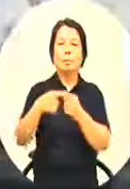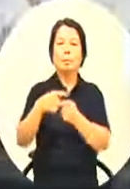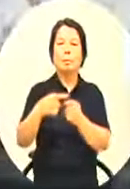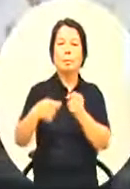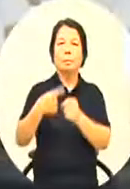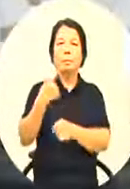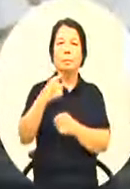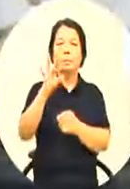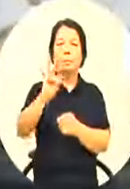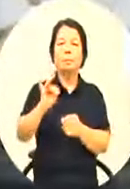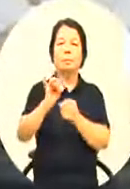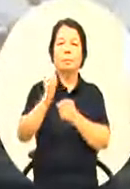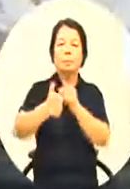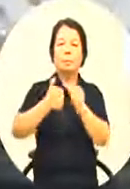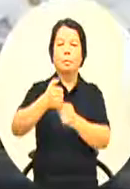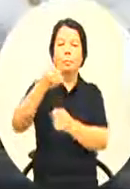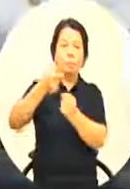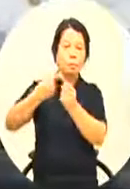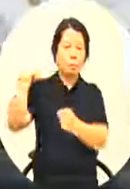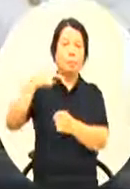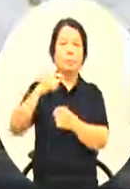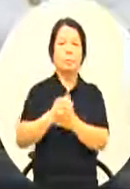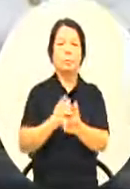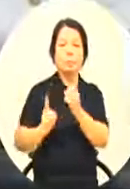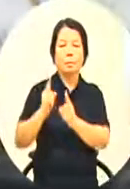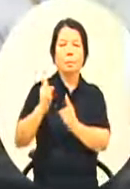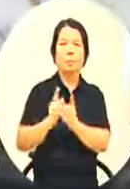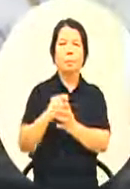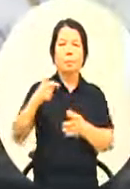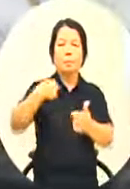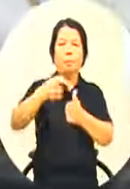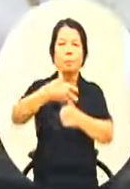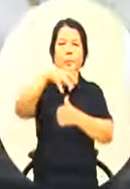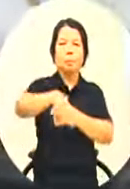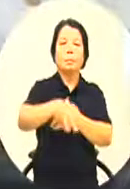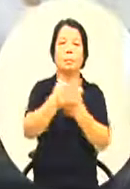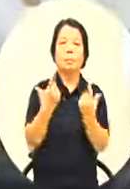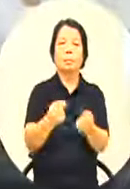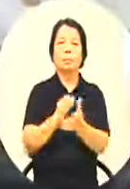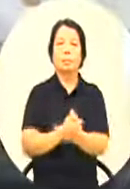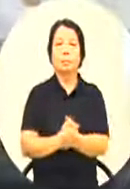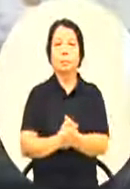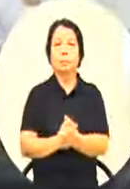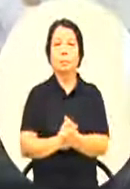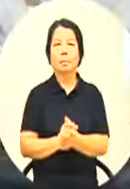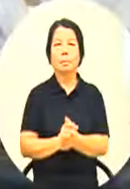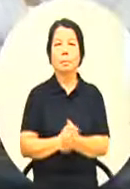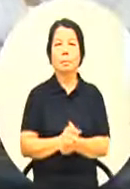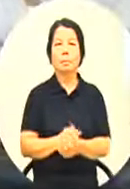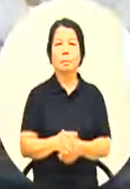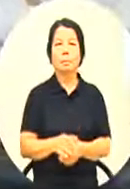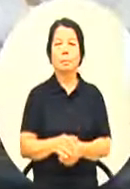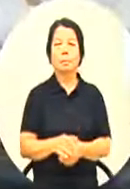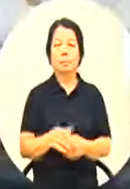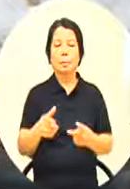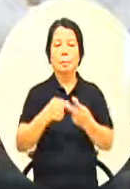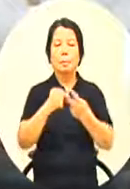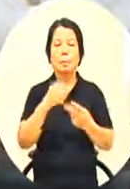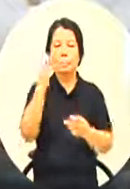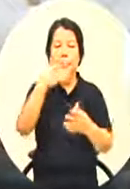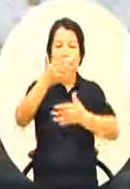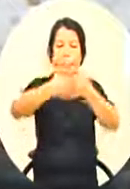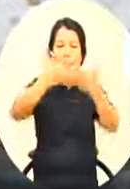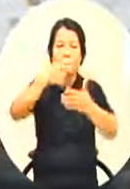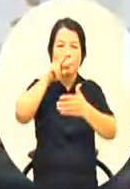拍的画面拍到教室居然跟150年是一样的那我是觉得说第二个呢 看到那个影片